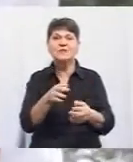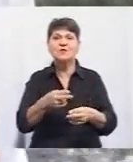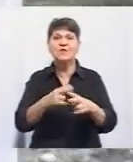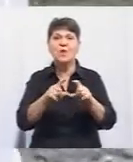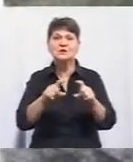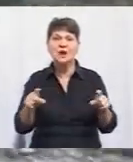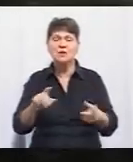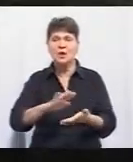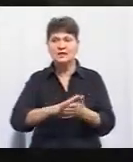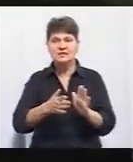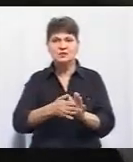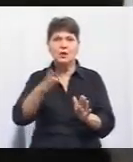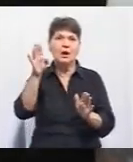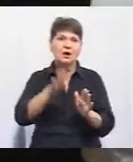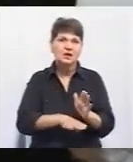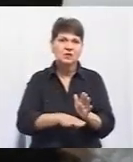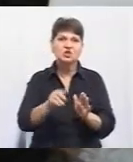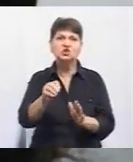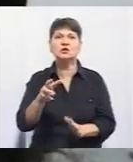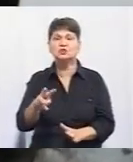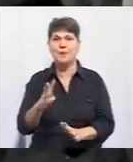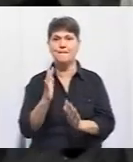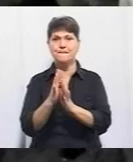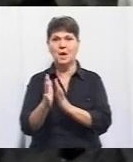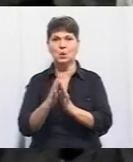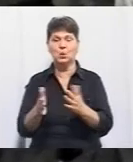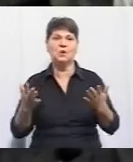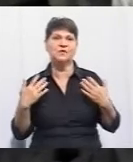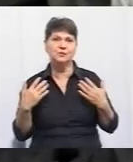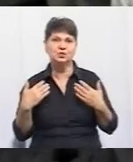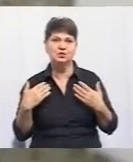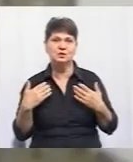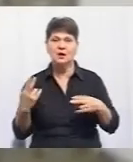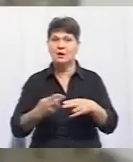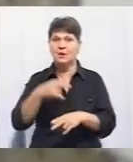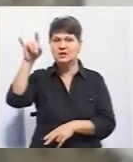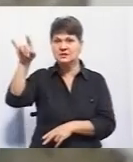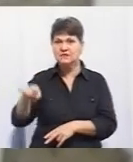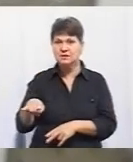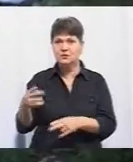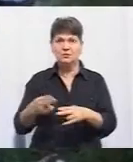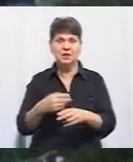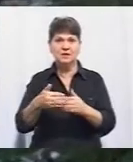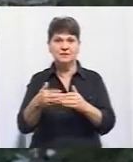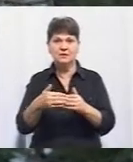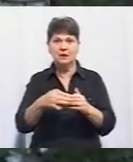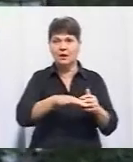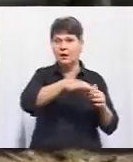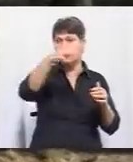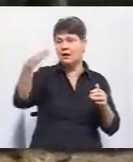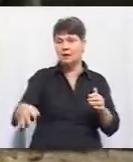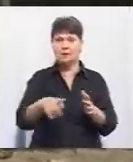гірша, ніж навіть у самому парку відпочинку. Вона без вікон і дверей. Поряд – гора сміття.